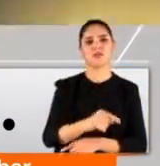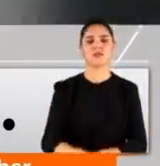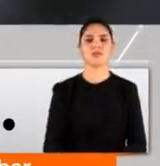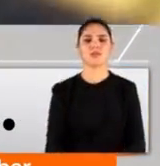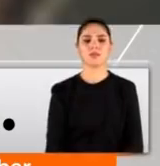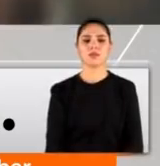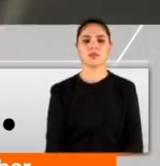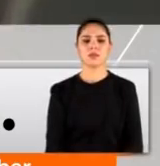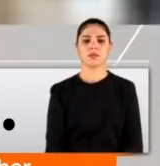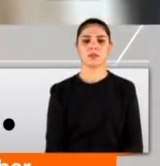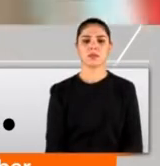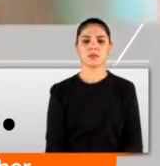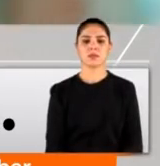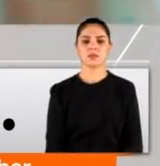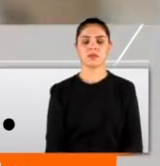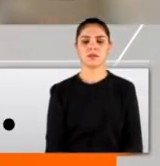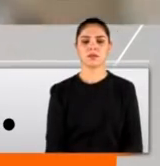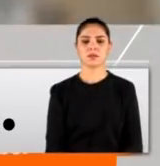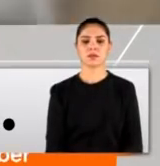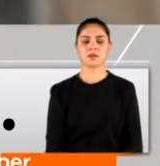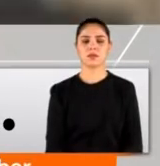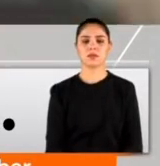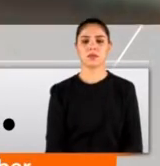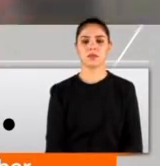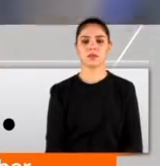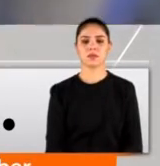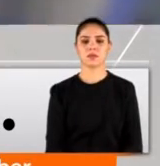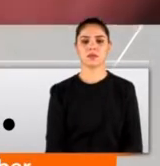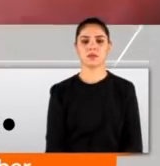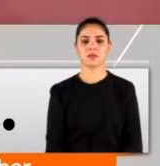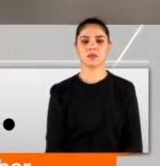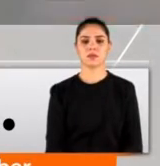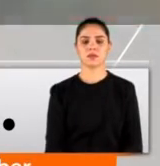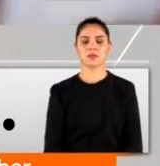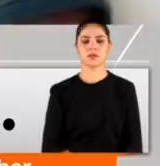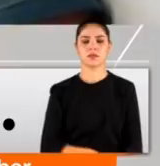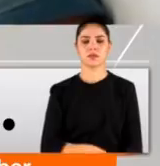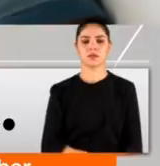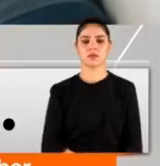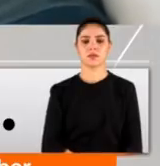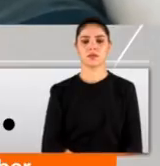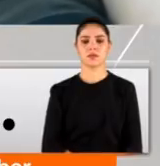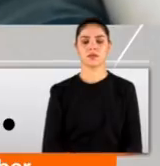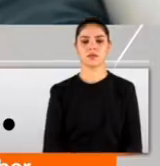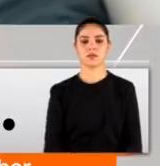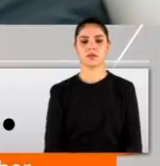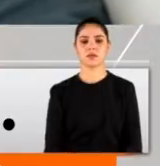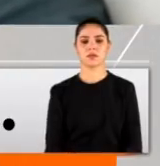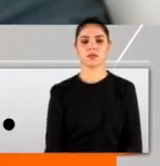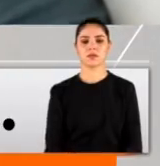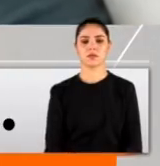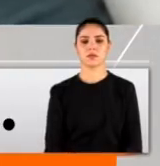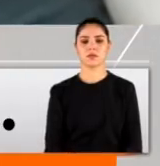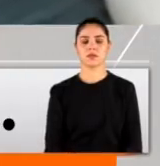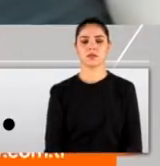sarılıyor, baba yapma diyordu. Bir anda tekrar başka bıçak almaya giderken ben cama koştum. İki bıçağı bu sefer boynuma koydu.